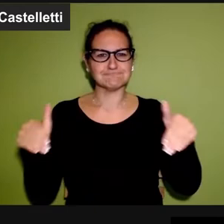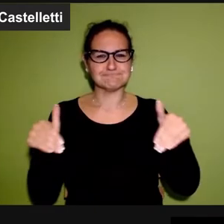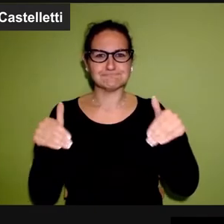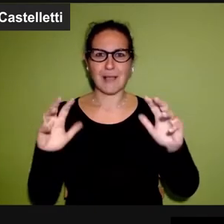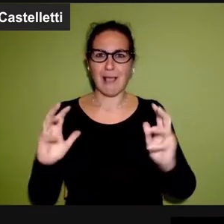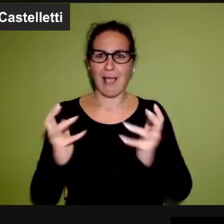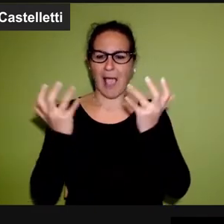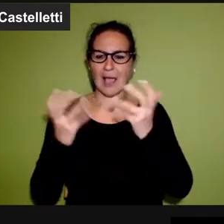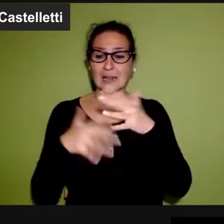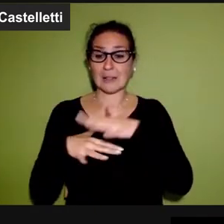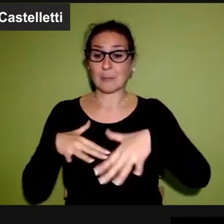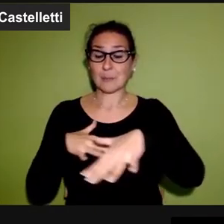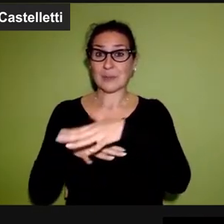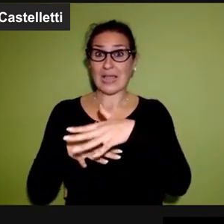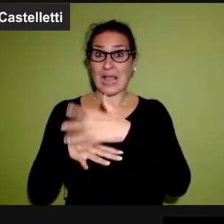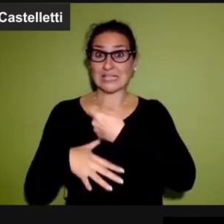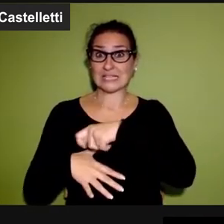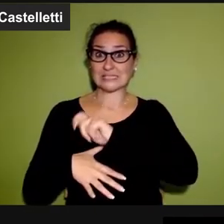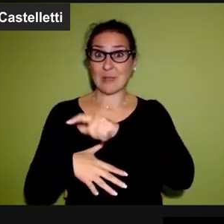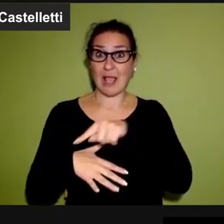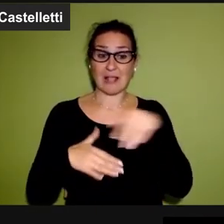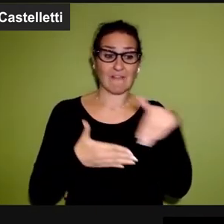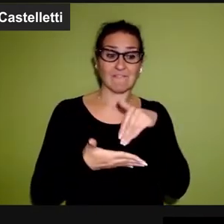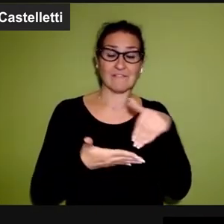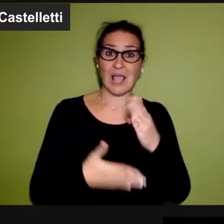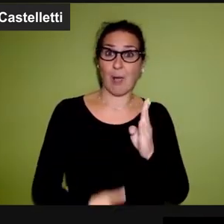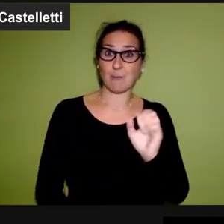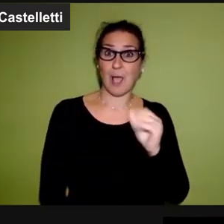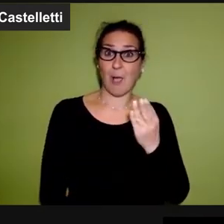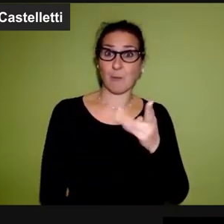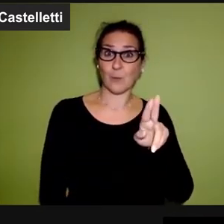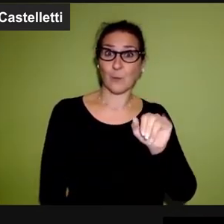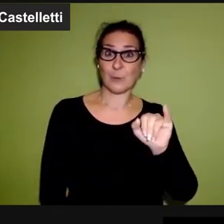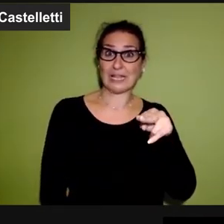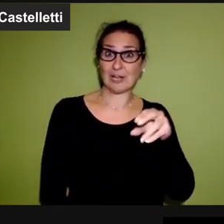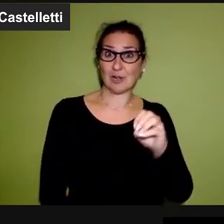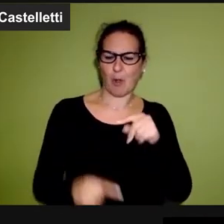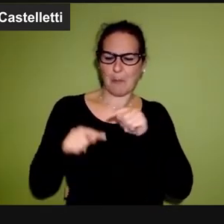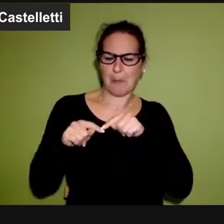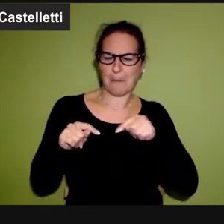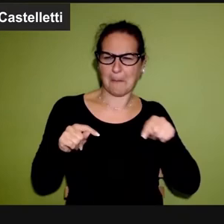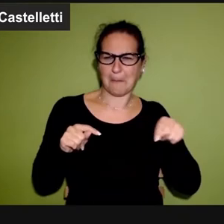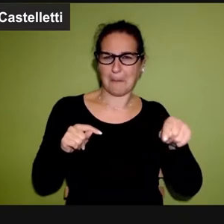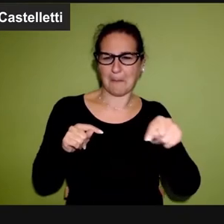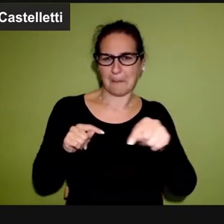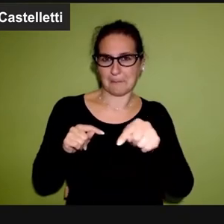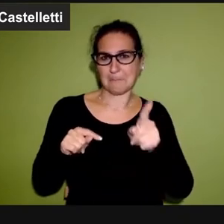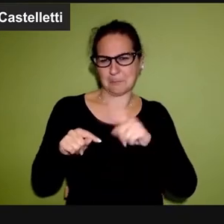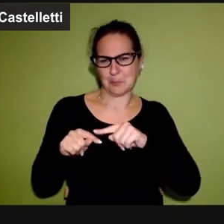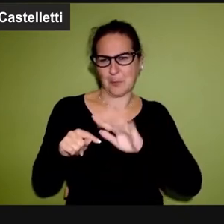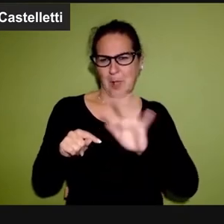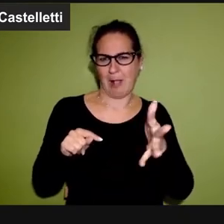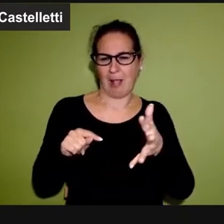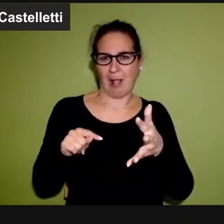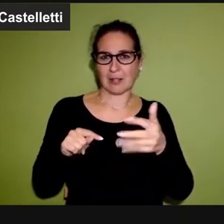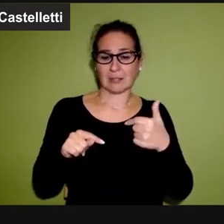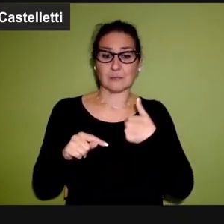gallerie d'arte che stavano fra Piazza di Spagna, Via del Babuino, eccetera.